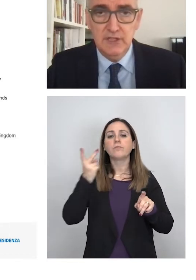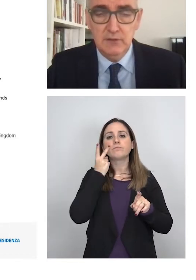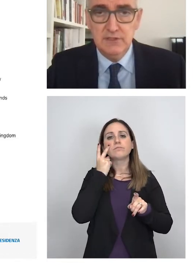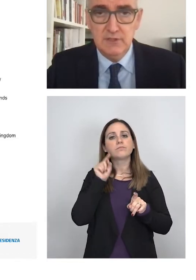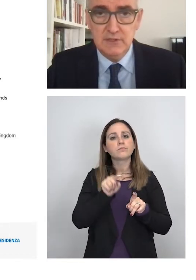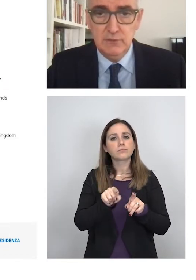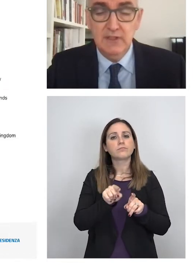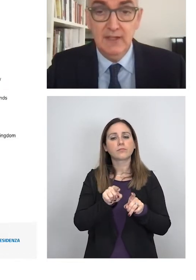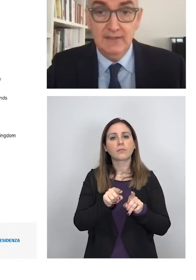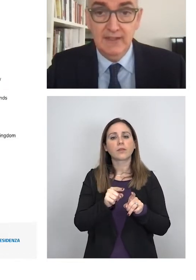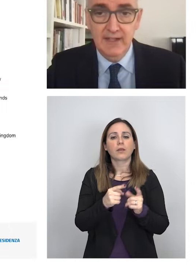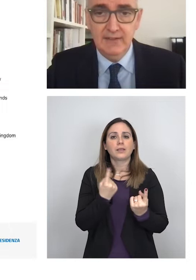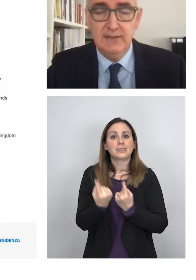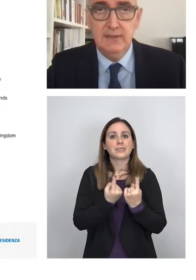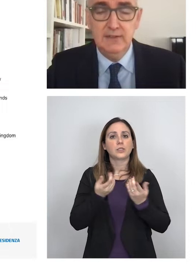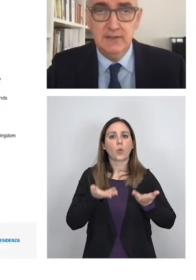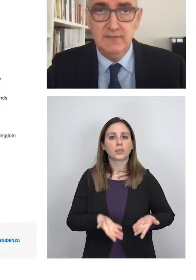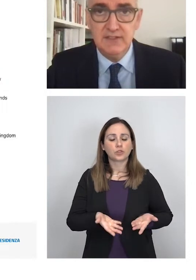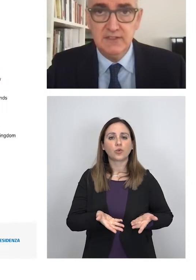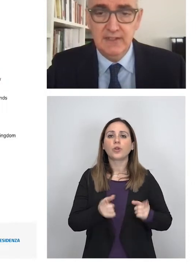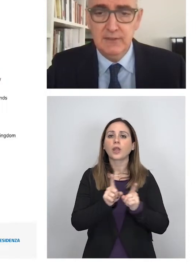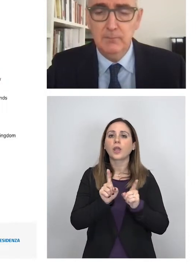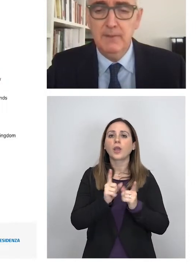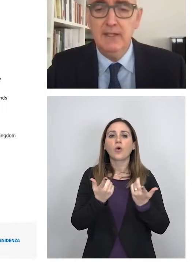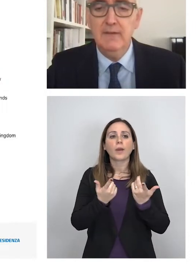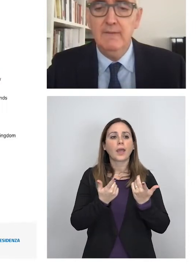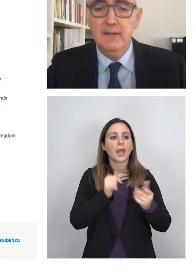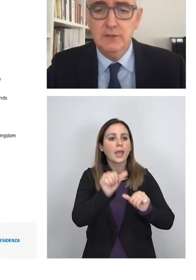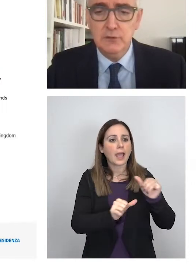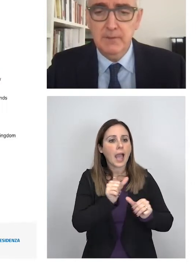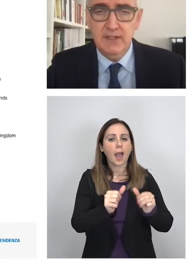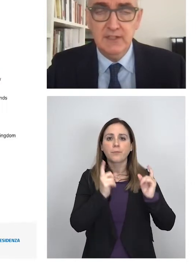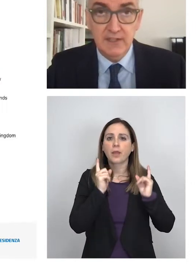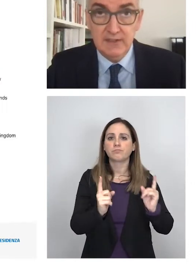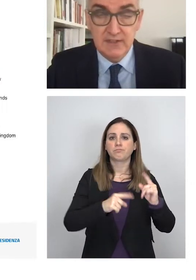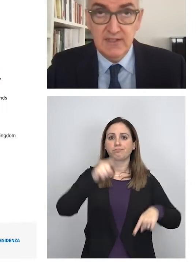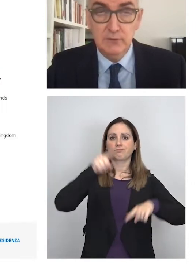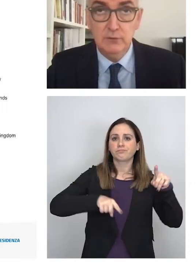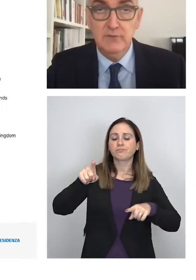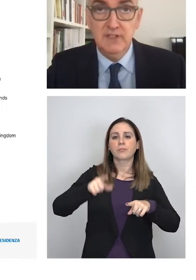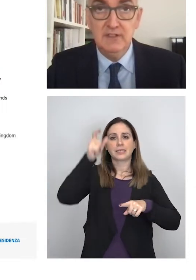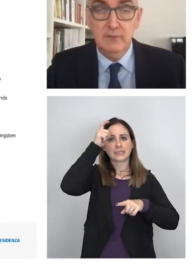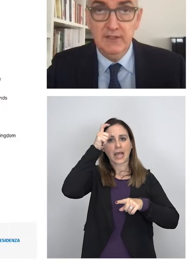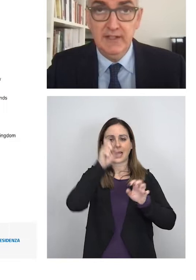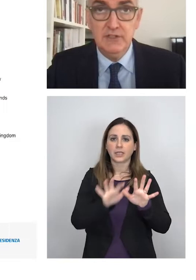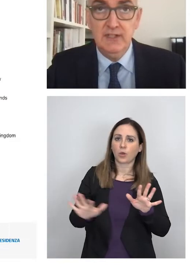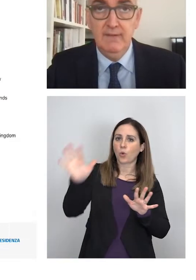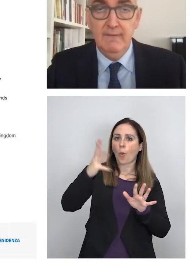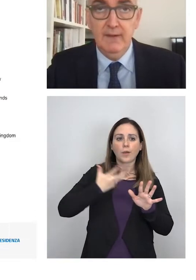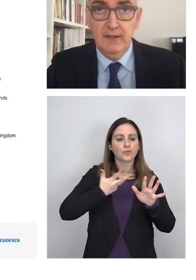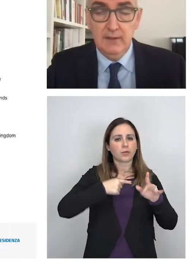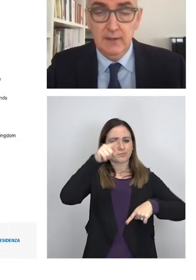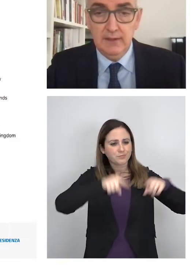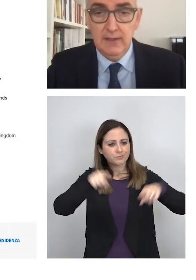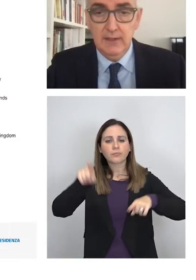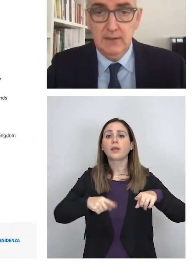momento ci siano delle situazioni altalenanti nei diversi stati europei. Il nostro paese è caratterizzato come vedete da una crescita